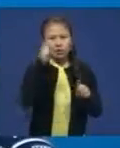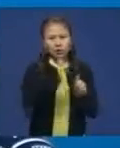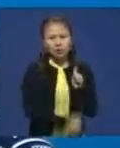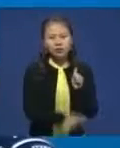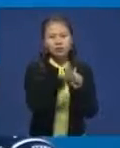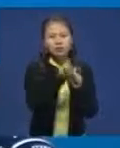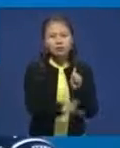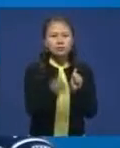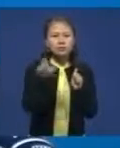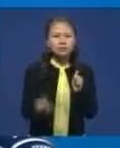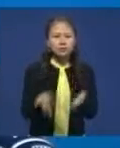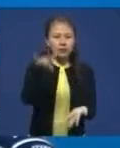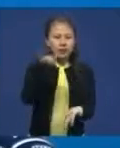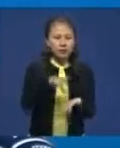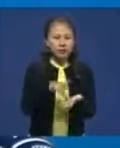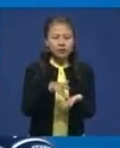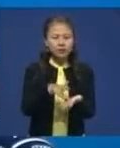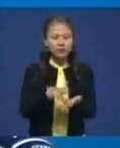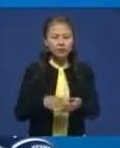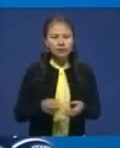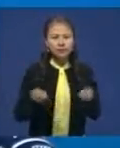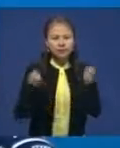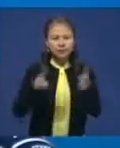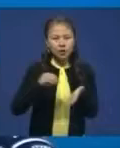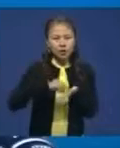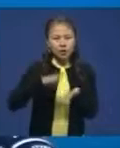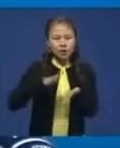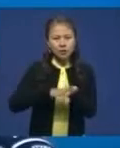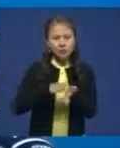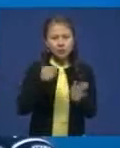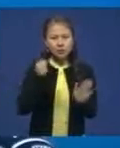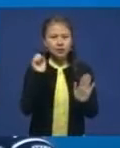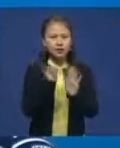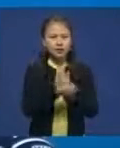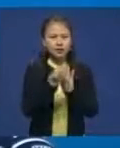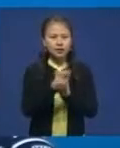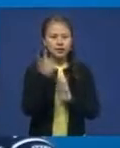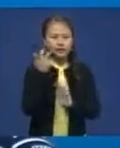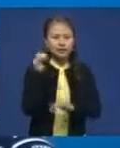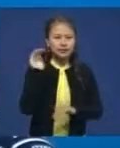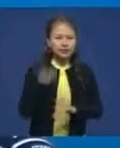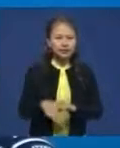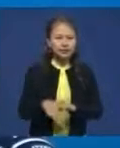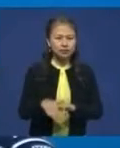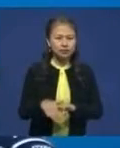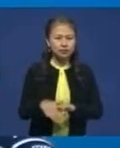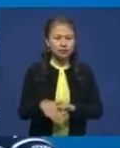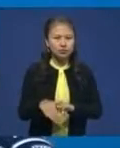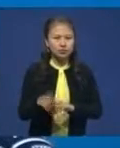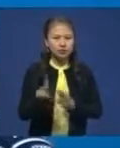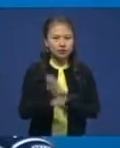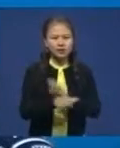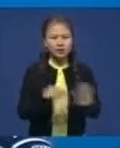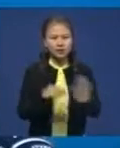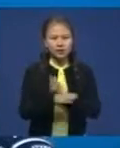Орталық сайлау комиссиясының арнайы шотына депозит ретінде 300 мүн тенгеден кеймемес сайлау